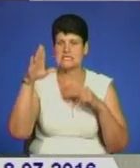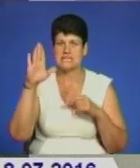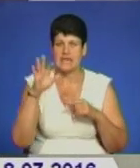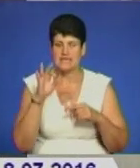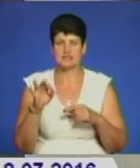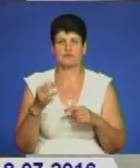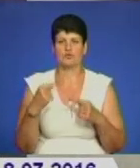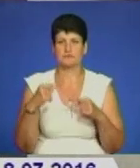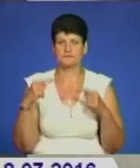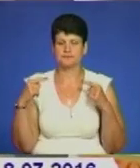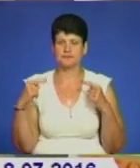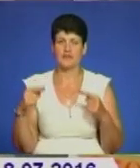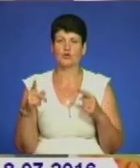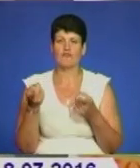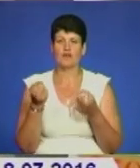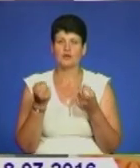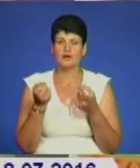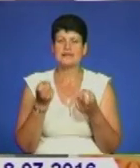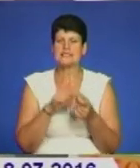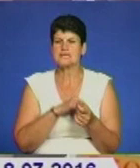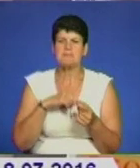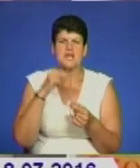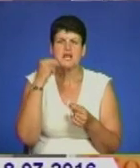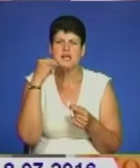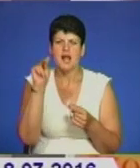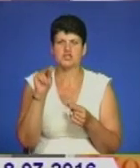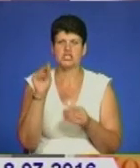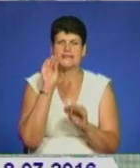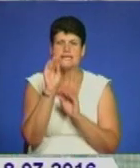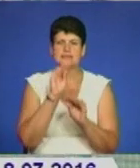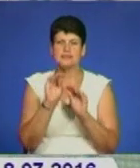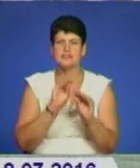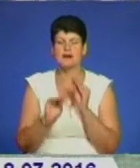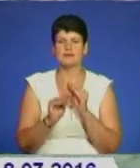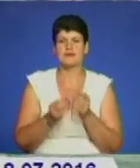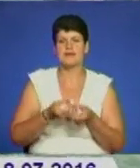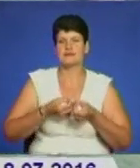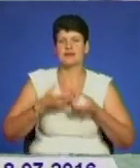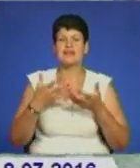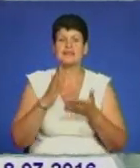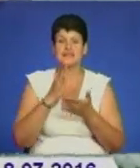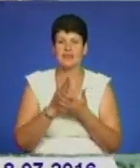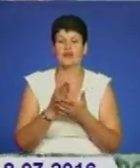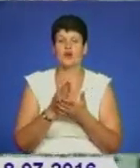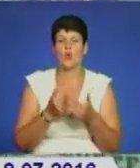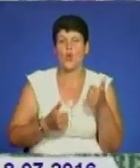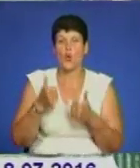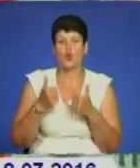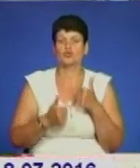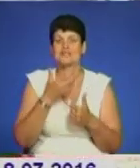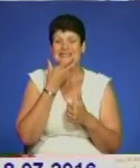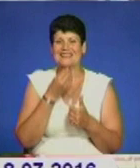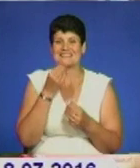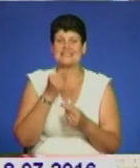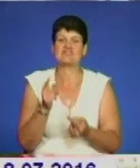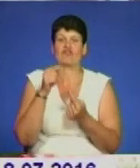залучають найкращих дизайнерів, використовують яскраві кольори. Навіть діють конкурси краси з визначення найкрасивіших грошей.